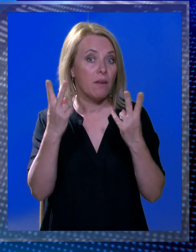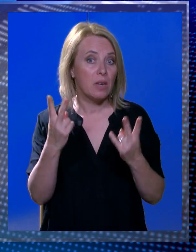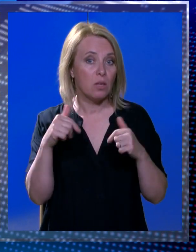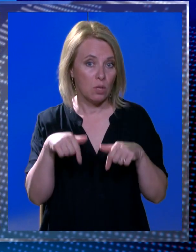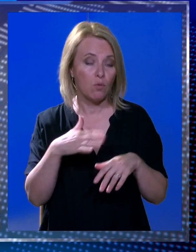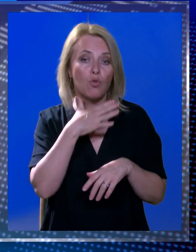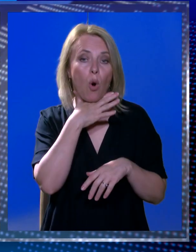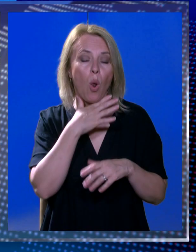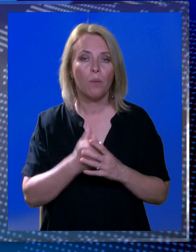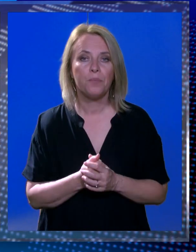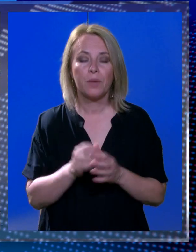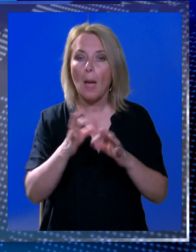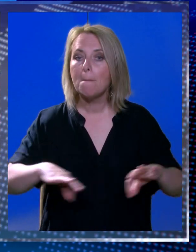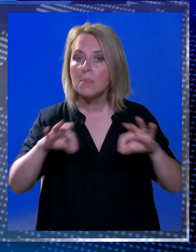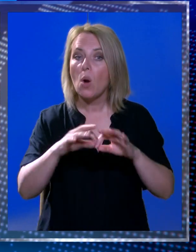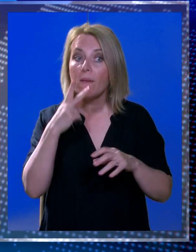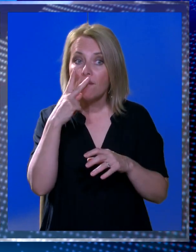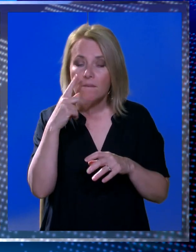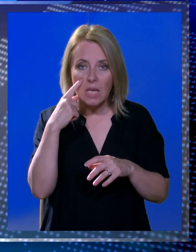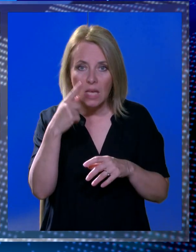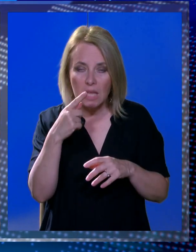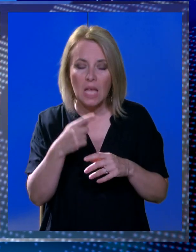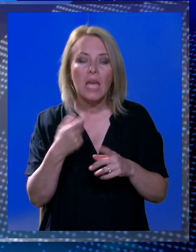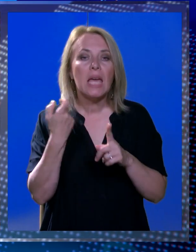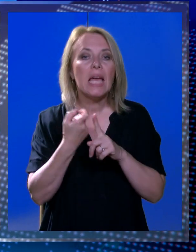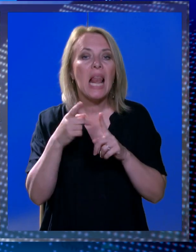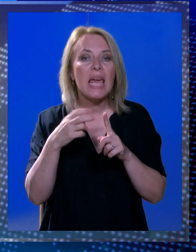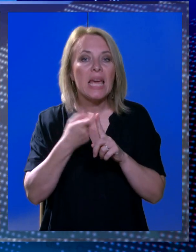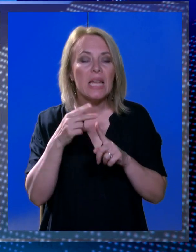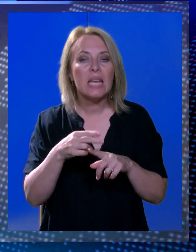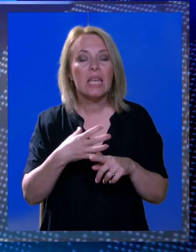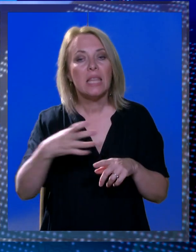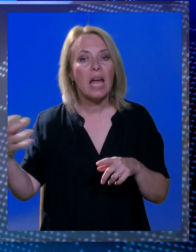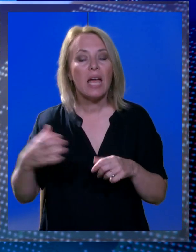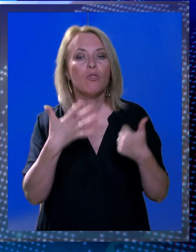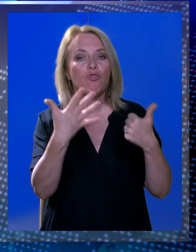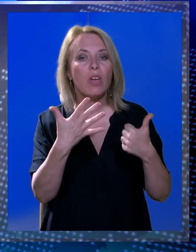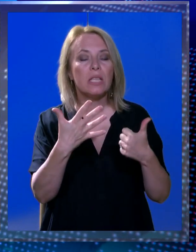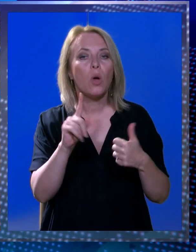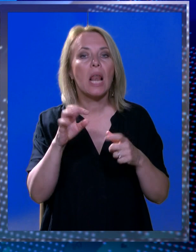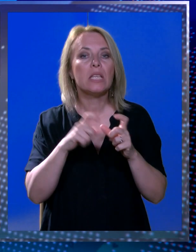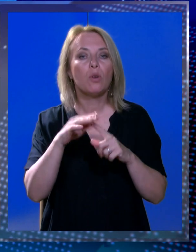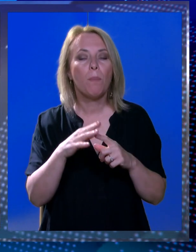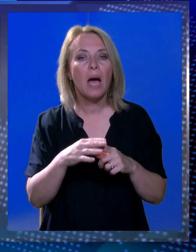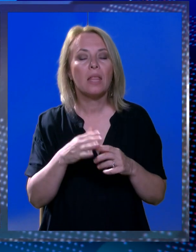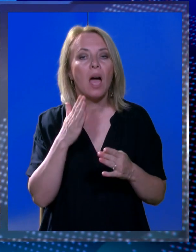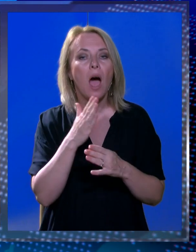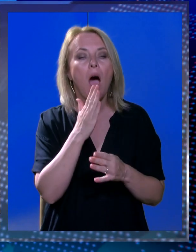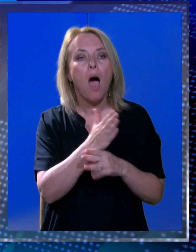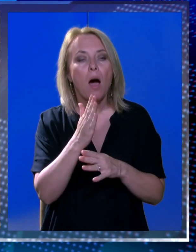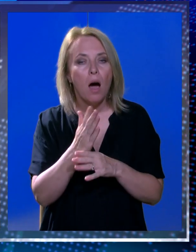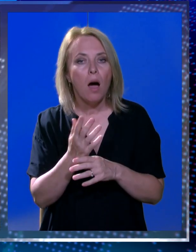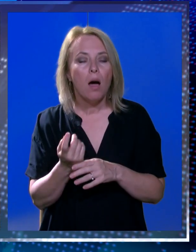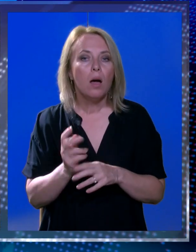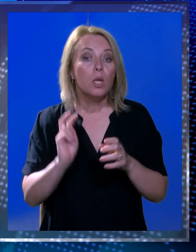vrijednost za našu školu. Projekt vidi i klikni traje do 6. listopada a zanimljive radionice pohađat će više od